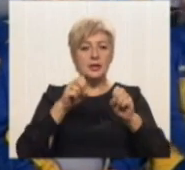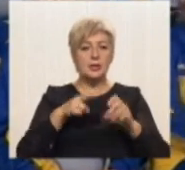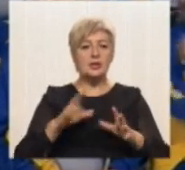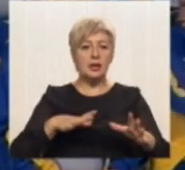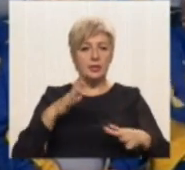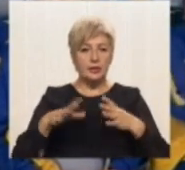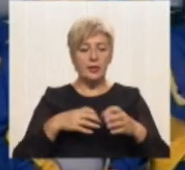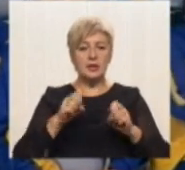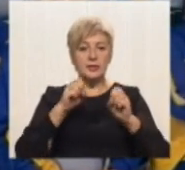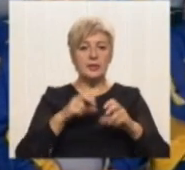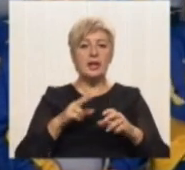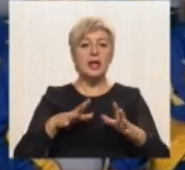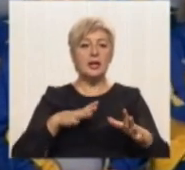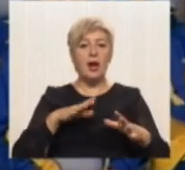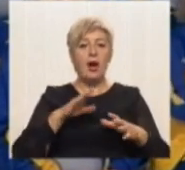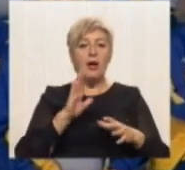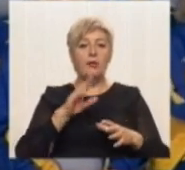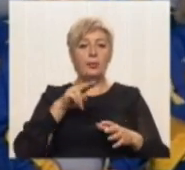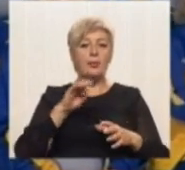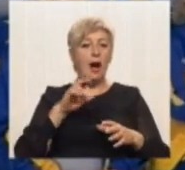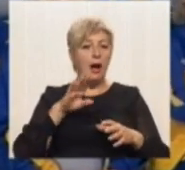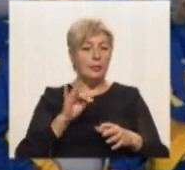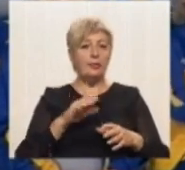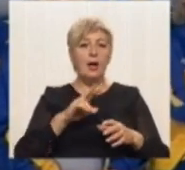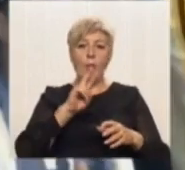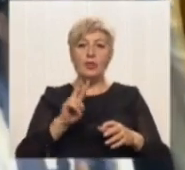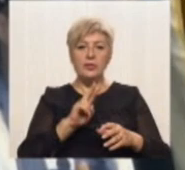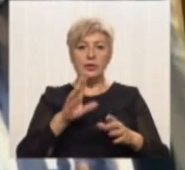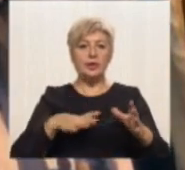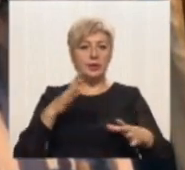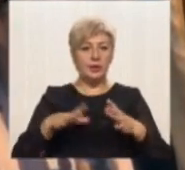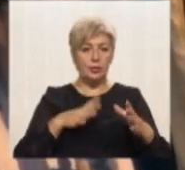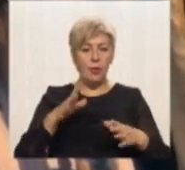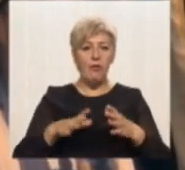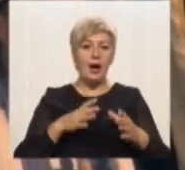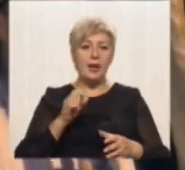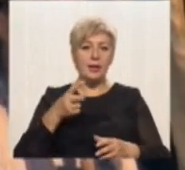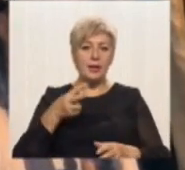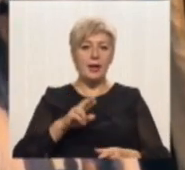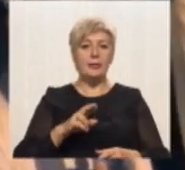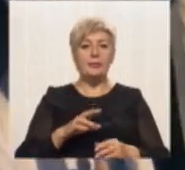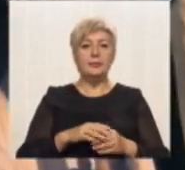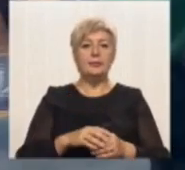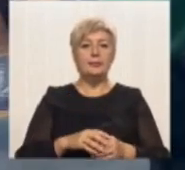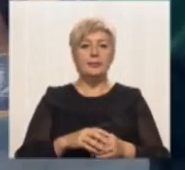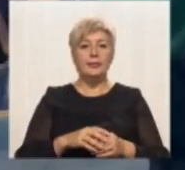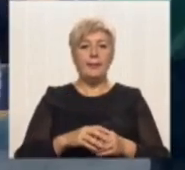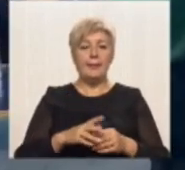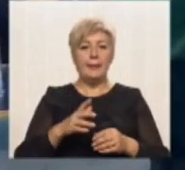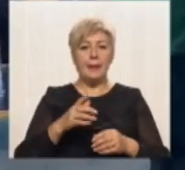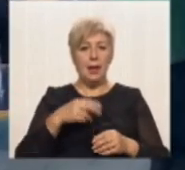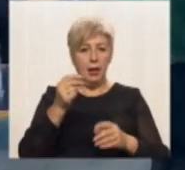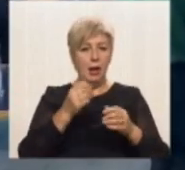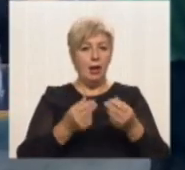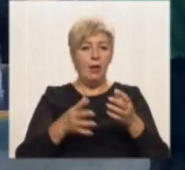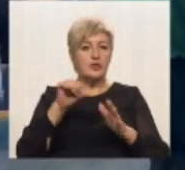спеціальні вправи. Треба три рази в тиждень займатися, по дві години тренування. Одесів Петру Тимошук змагатиметься в міні-грати у дартс. У